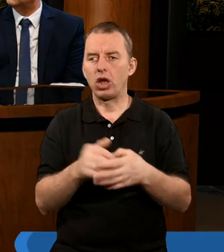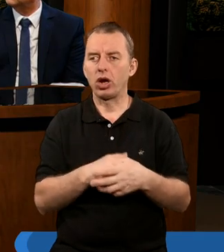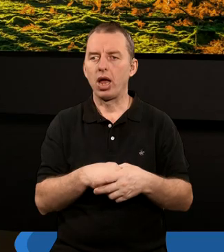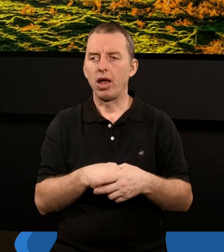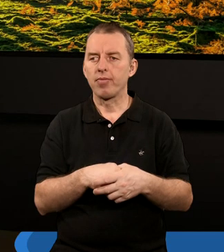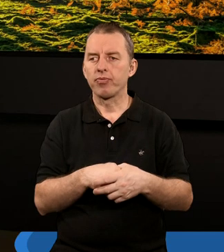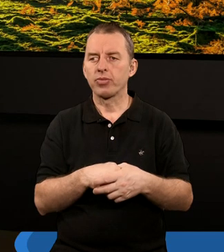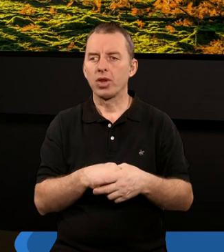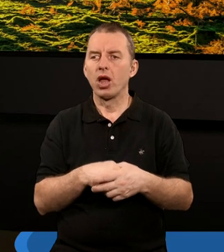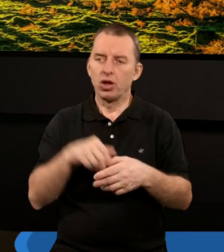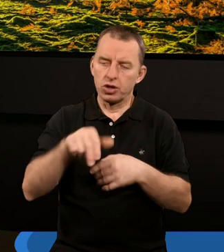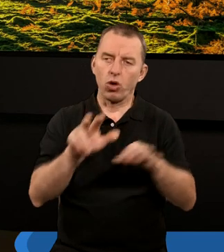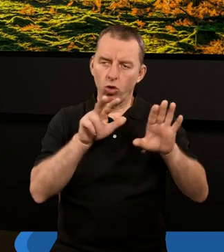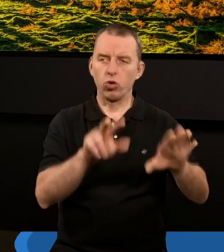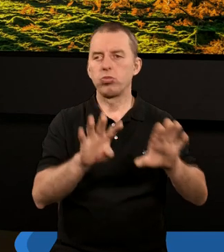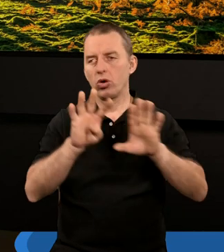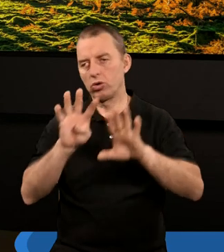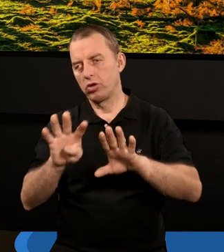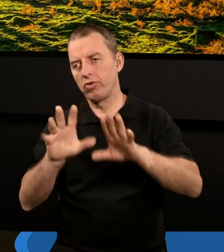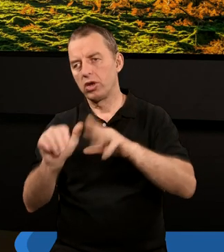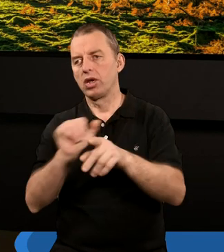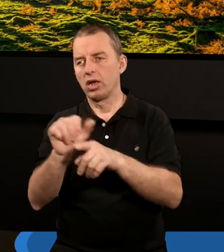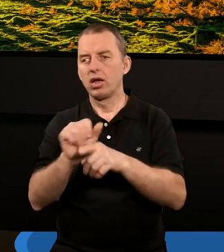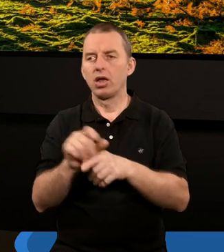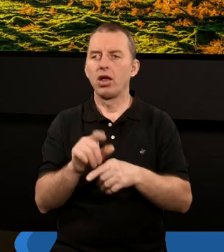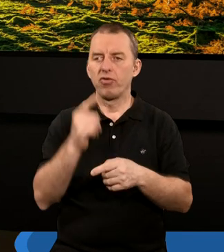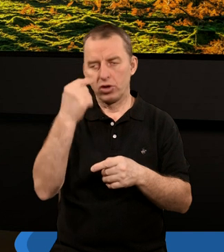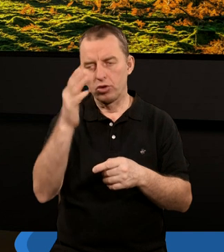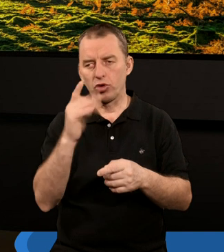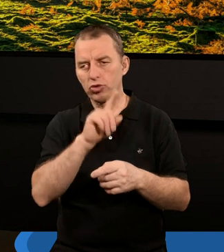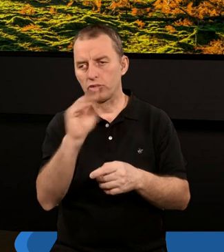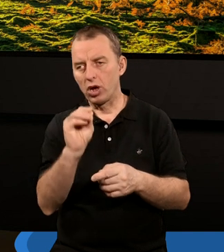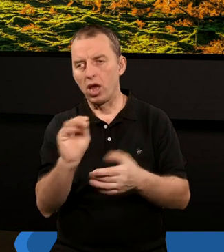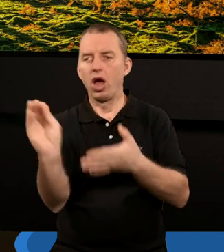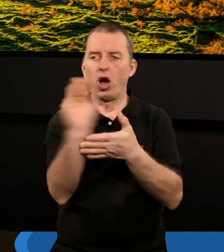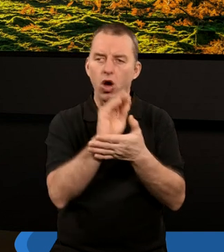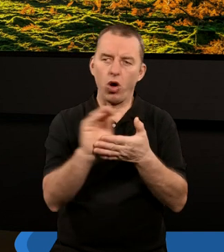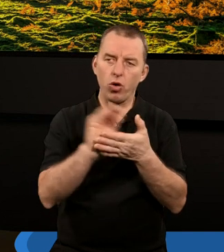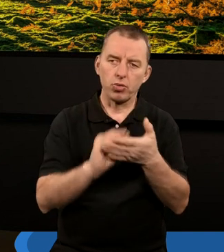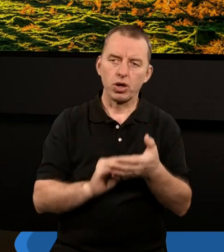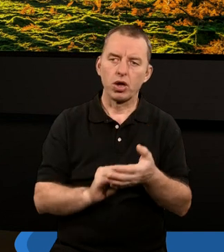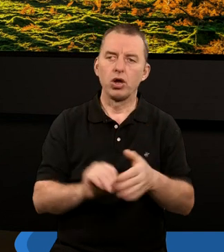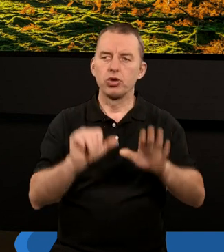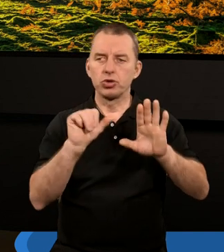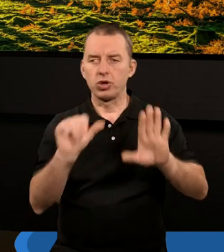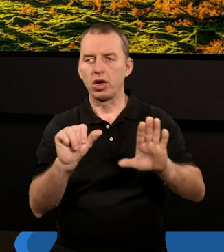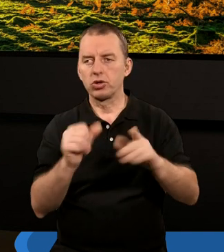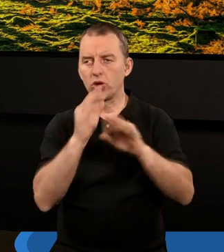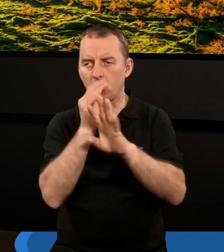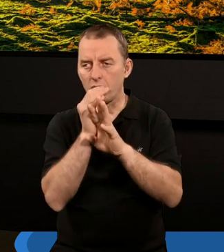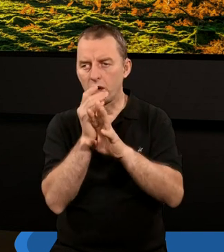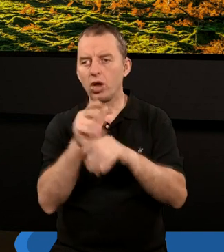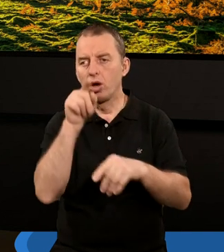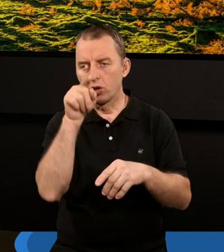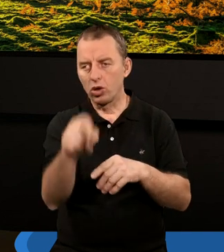Kiedy idziemy przez ósmy, dziewiąty, dziesiąty, jedenasty rozdział, zauważamy, że po opisie pierwszych sześciu trąb nagle jest